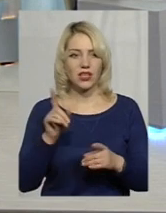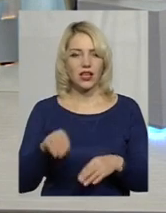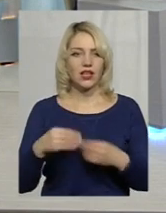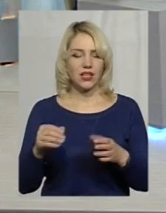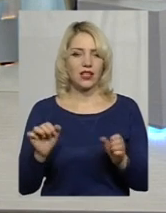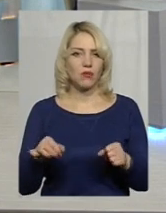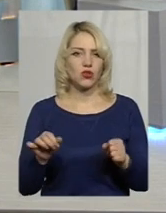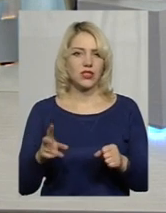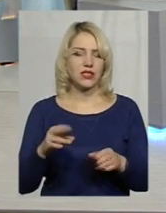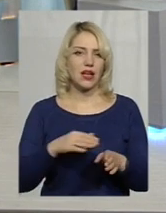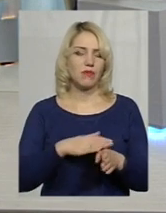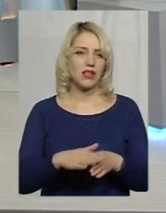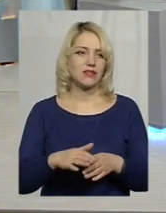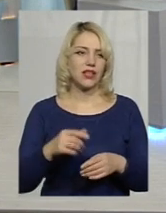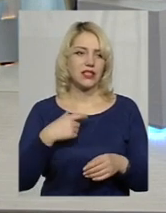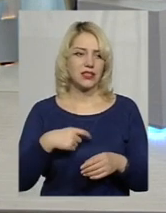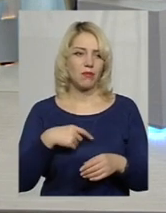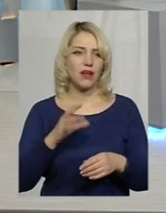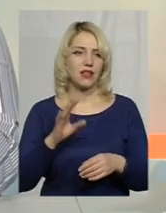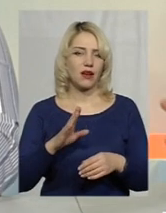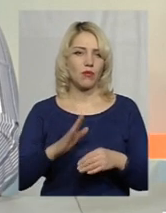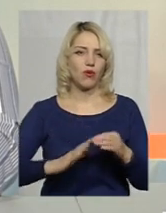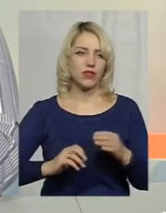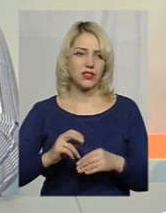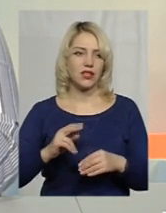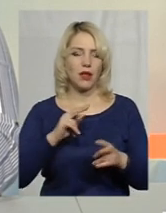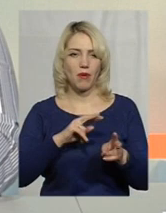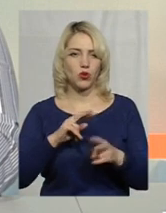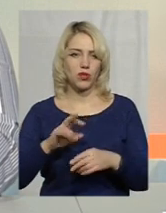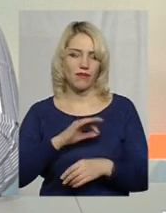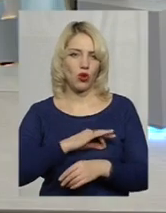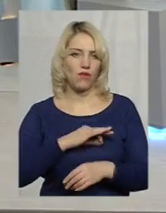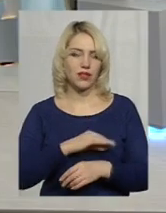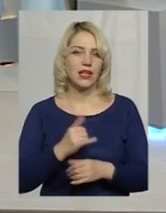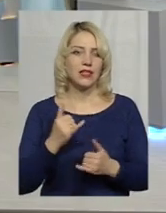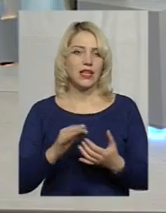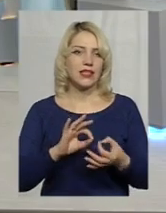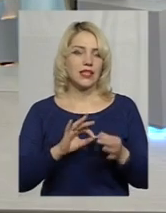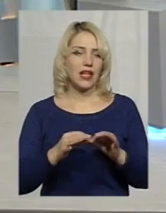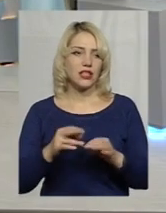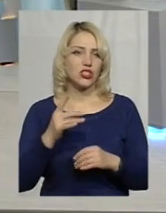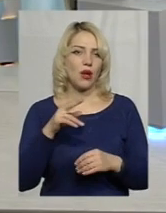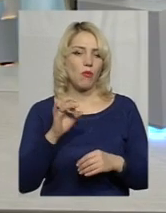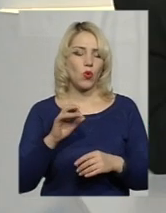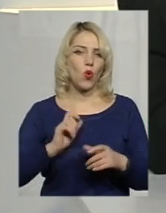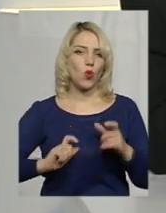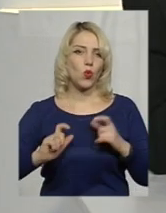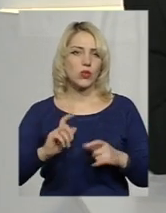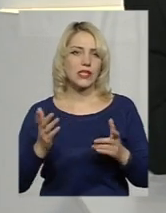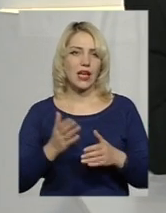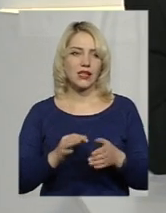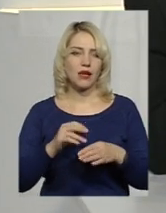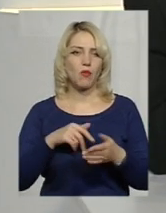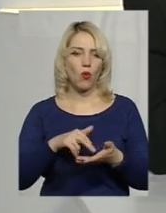можливість реалізувати себе як професійний патронатний вихователь. А зараз більш детальніше про курси, які проходять